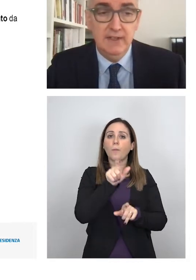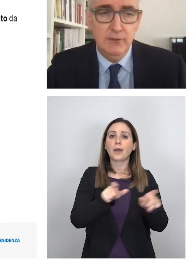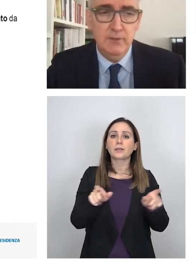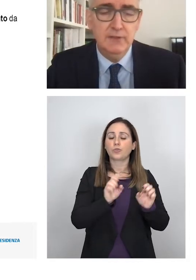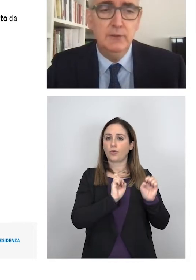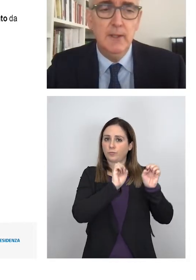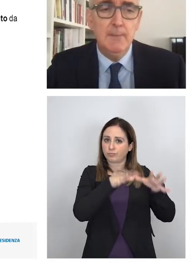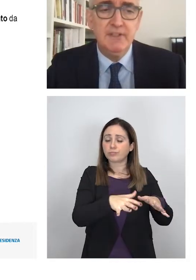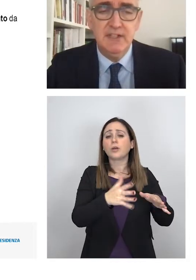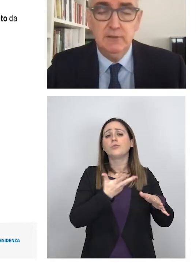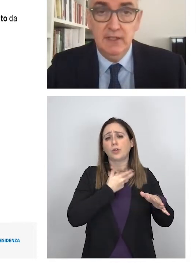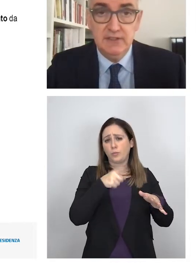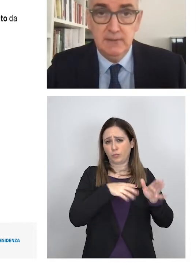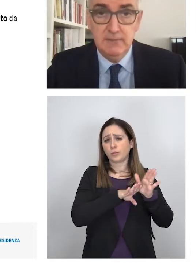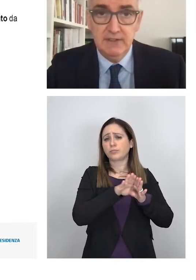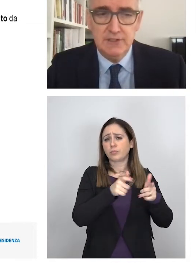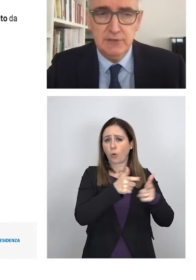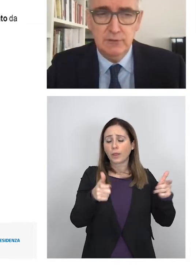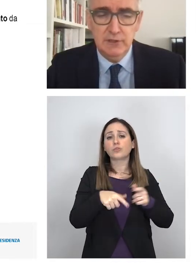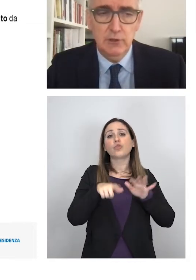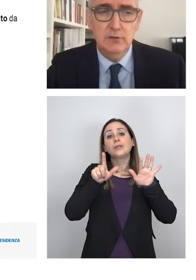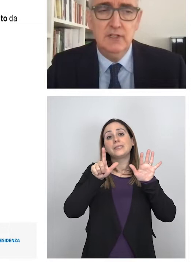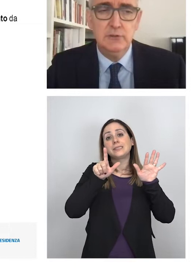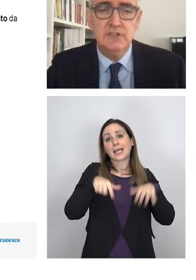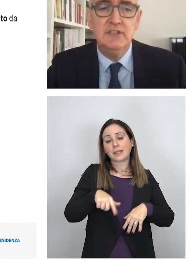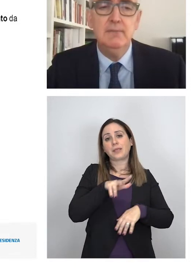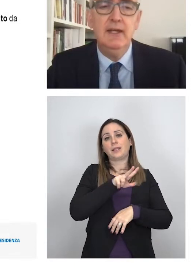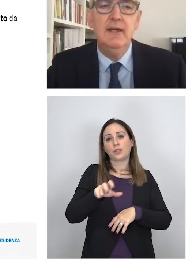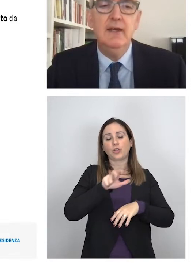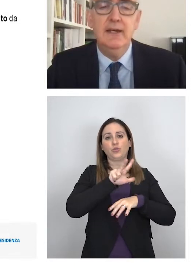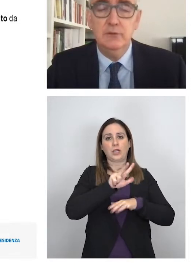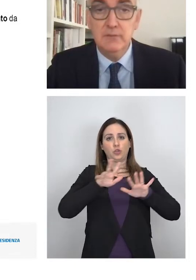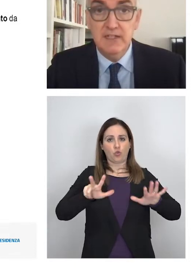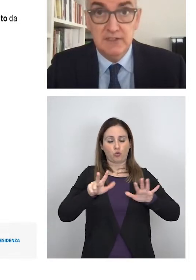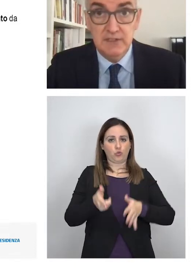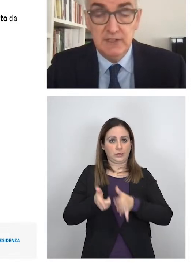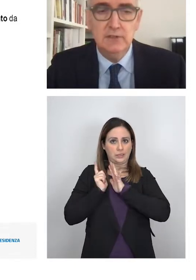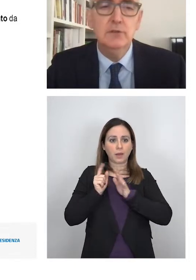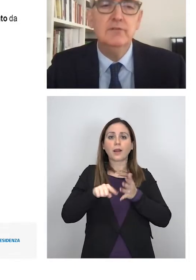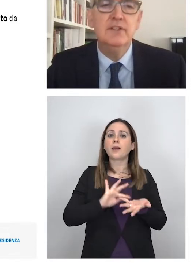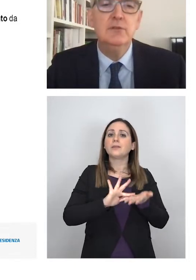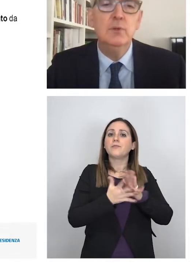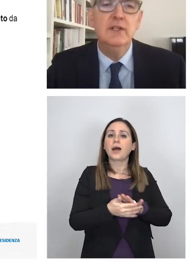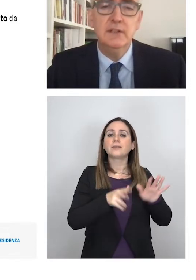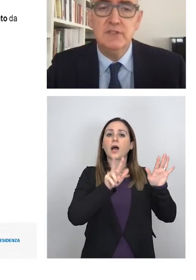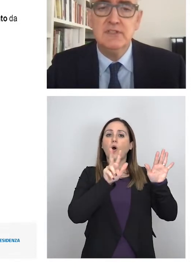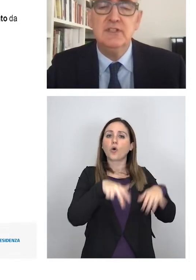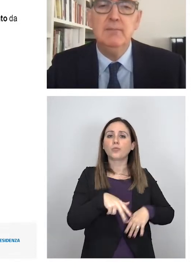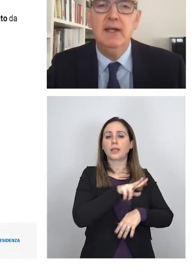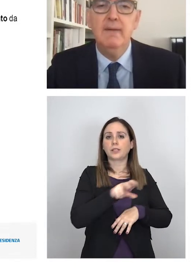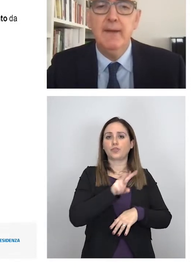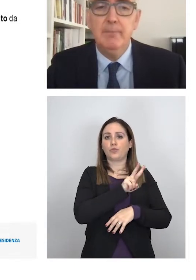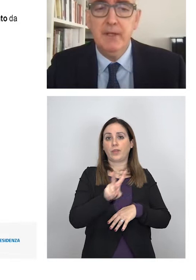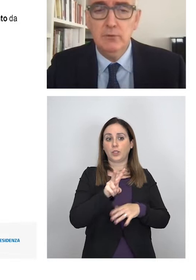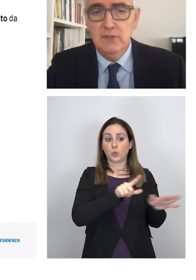ricoverate è in aumento passando dalle 7.338 della scorsa settimana alle 8.722 di questa